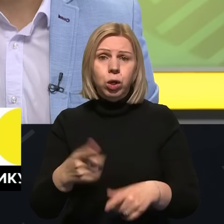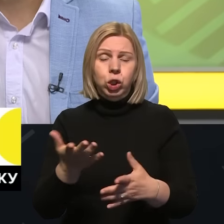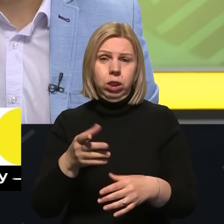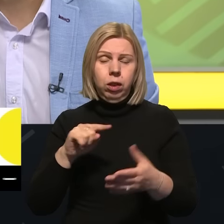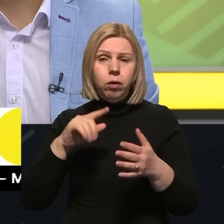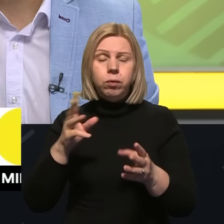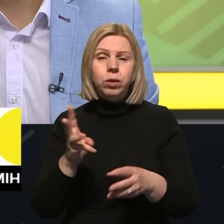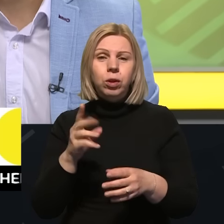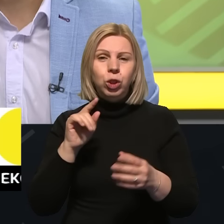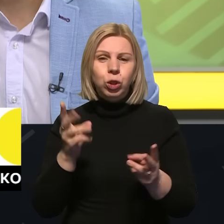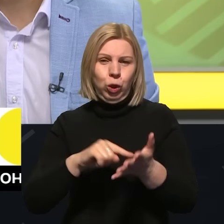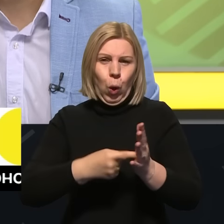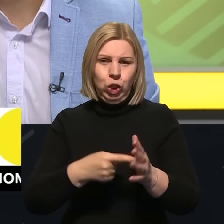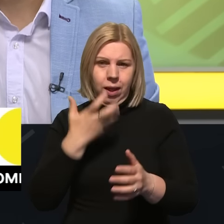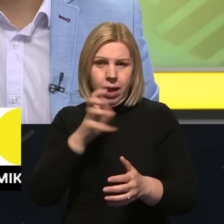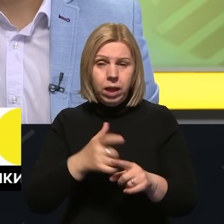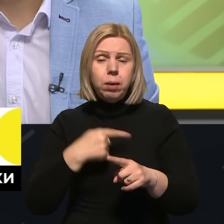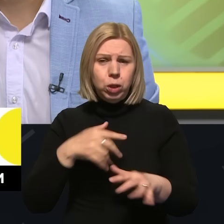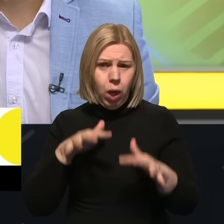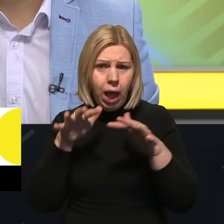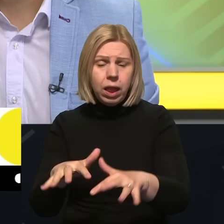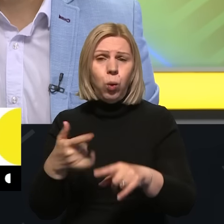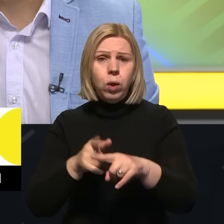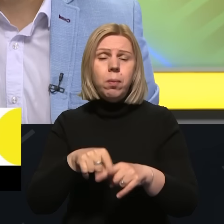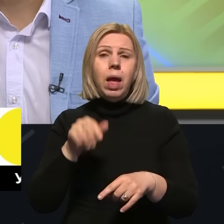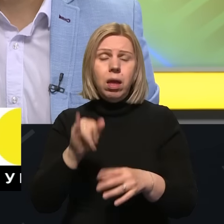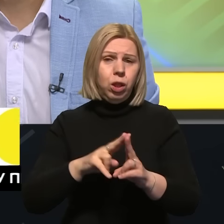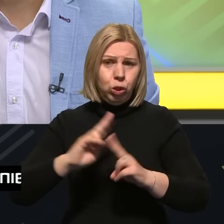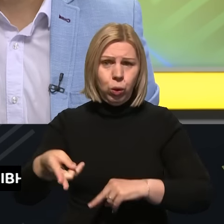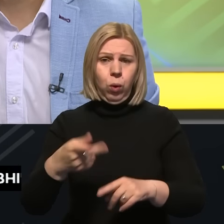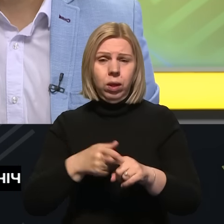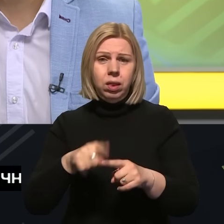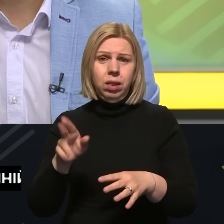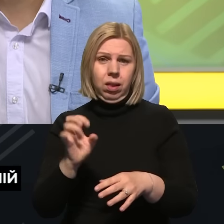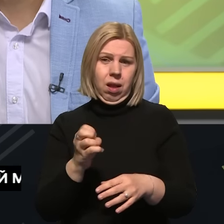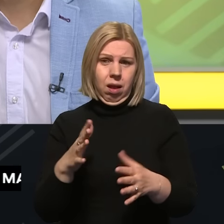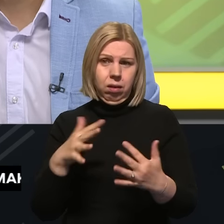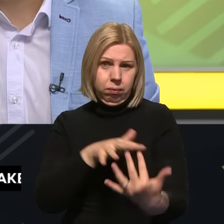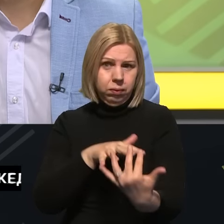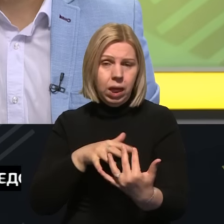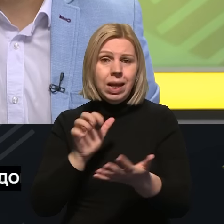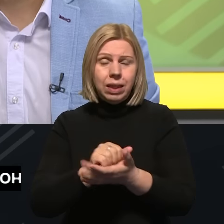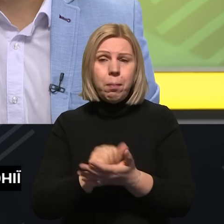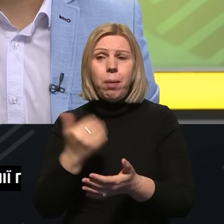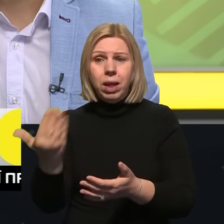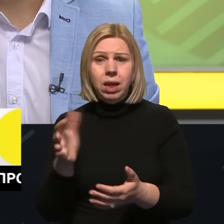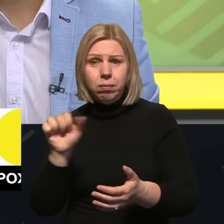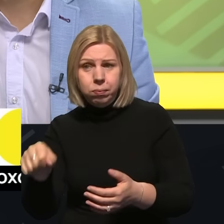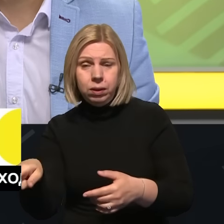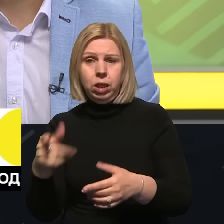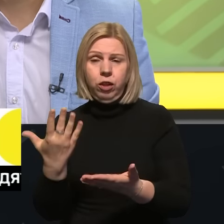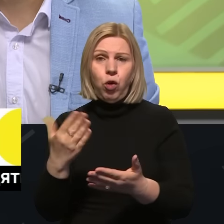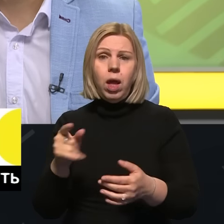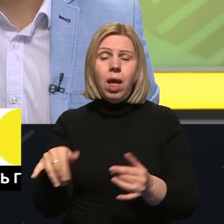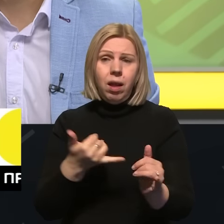точки. Ми також і атакуємо, здійснюємо контрактуючі дії на тактичному рівні, займаємо їхні вогневі позиції і